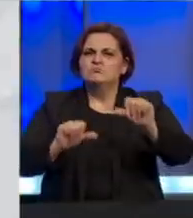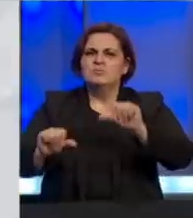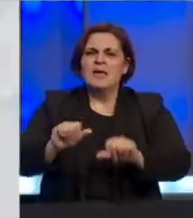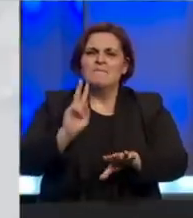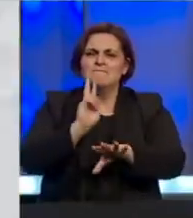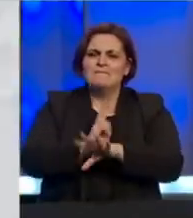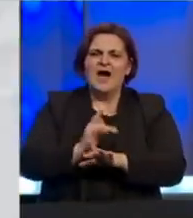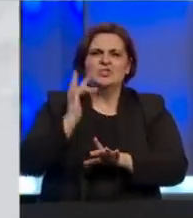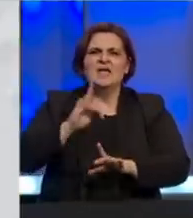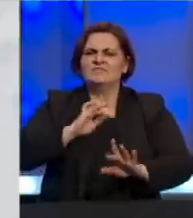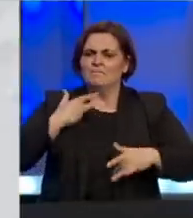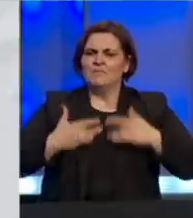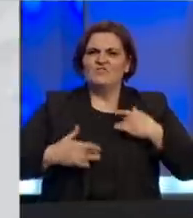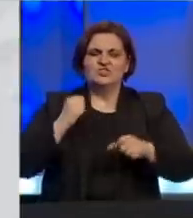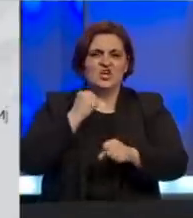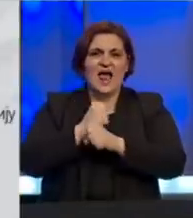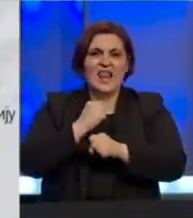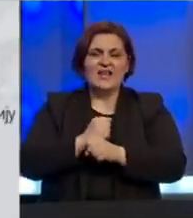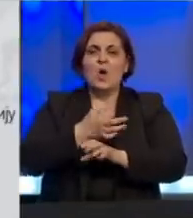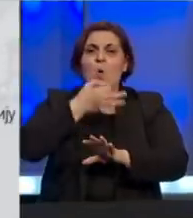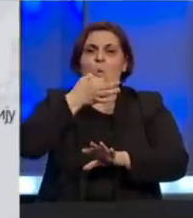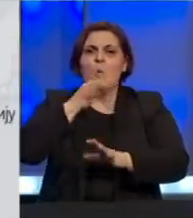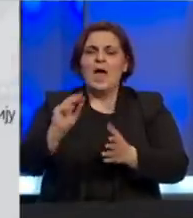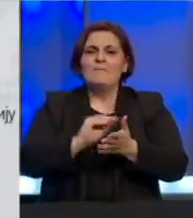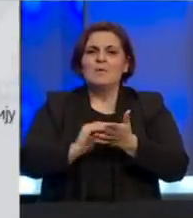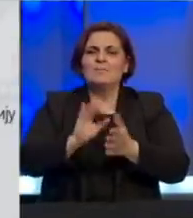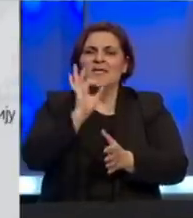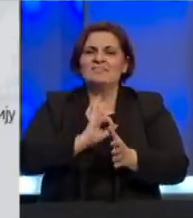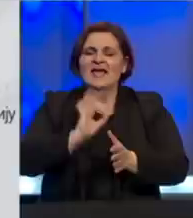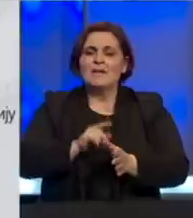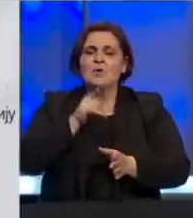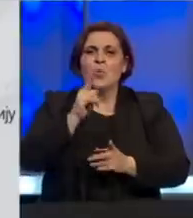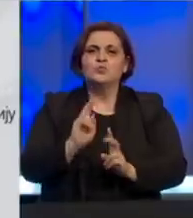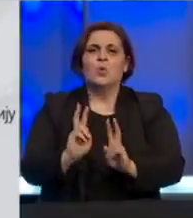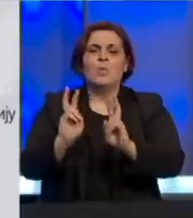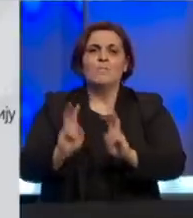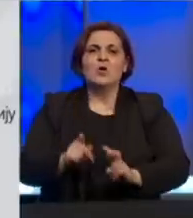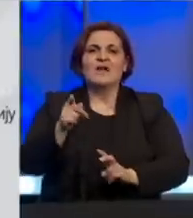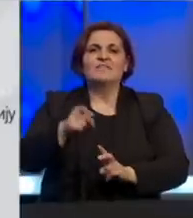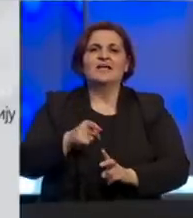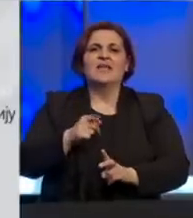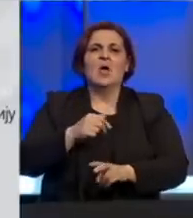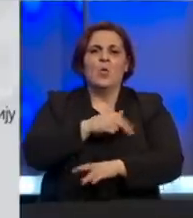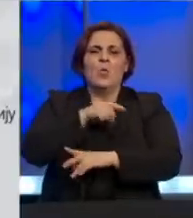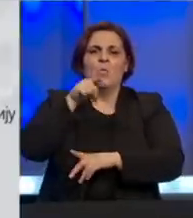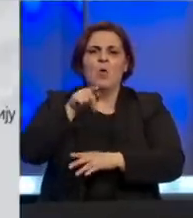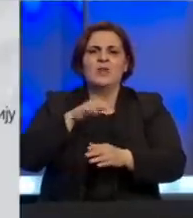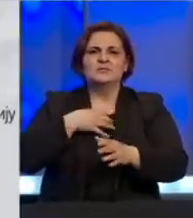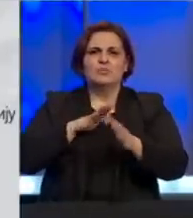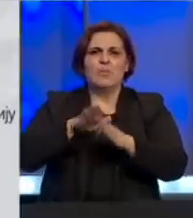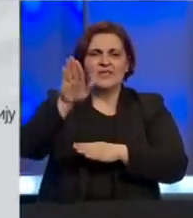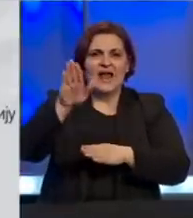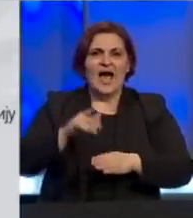pažnjom i profesionalnošću uz najbolju propisanu terapiju u toku boravka u kliničkom univerzitetskom centru